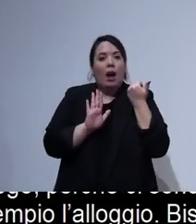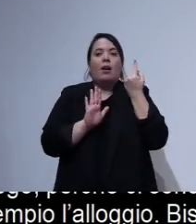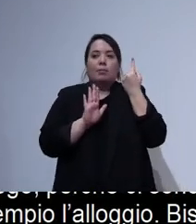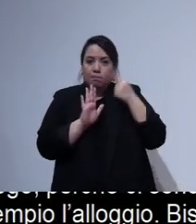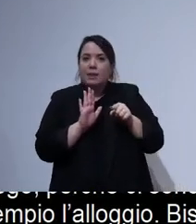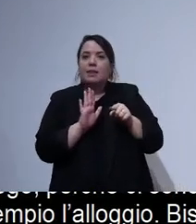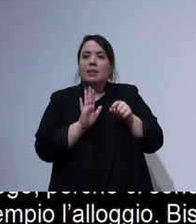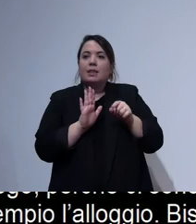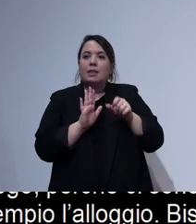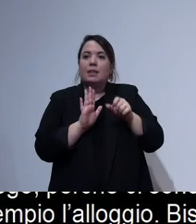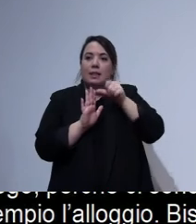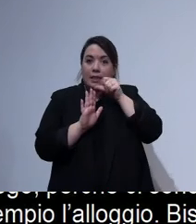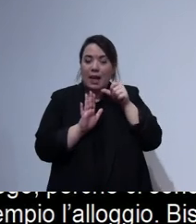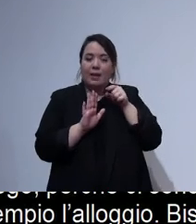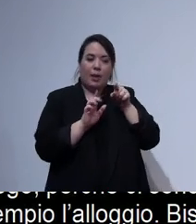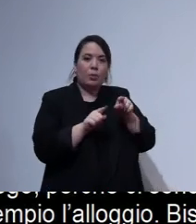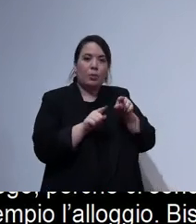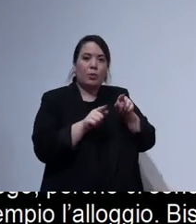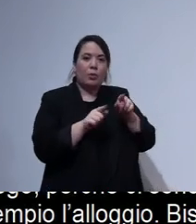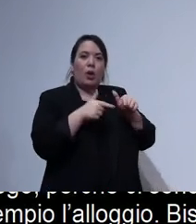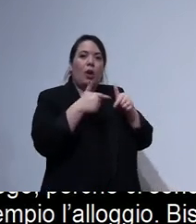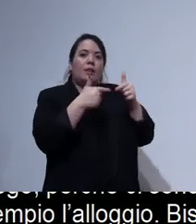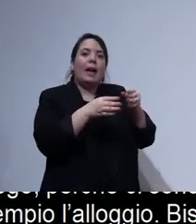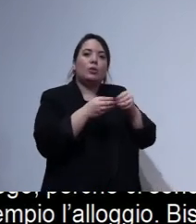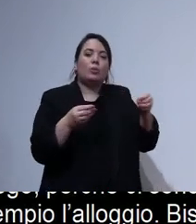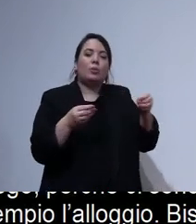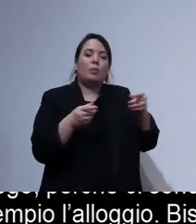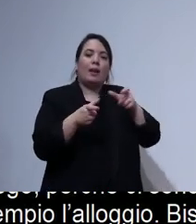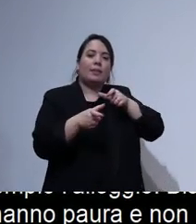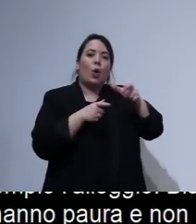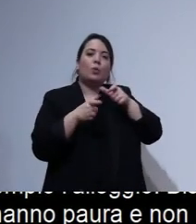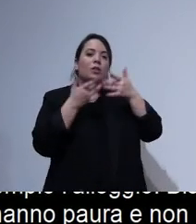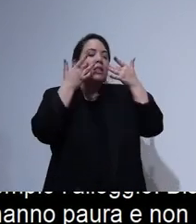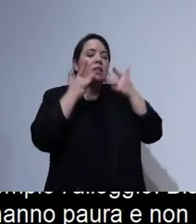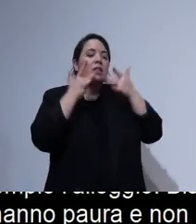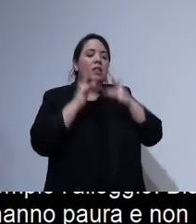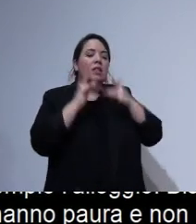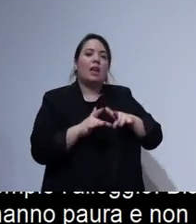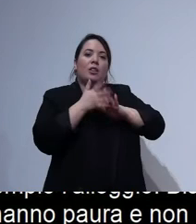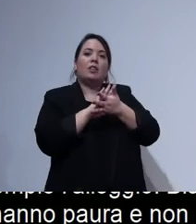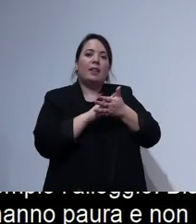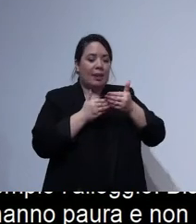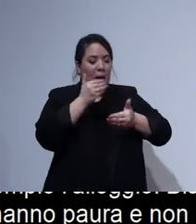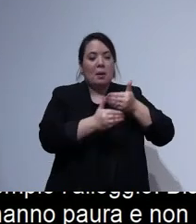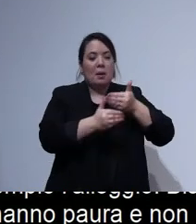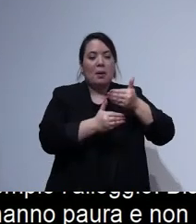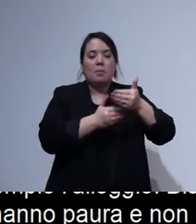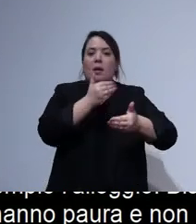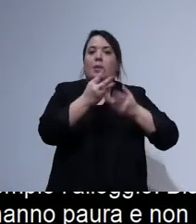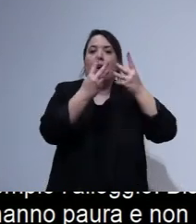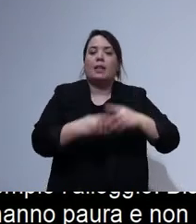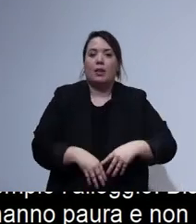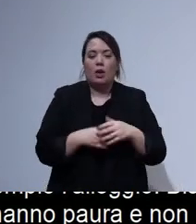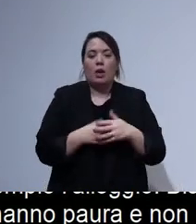abbiamo aumentato gli strumenti per comunicare in maniera semplice con gli host in modo da verificare tutti questi passi mi prendo lo